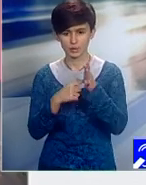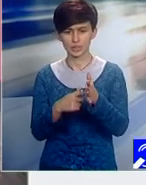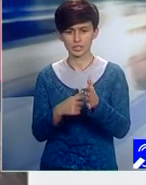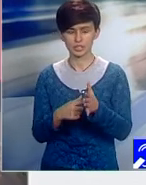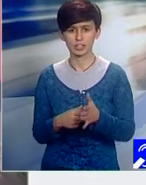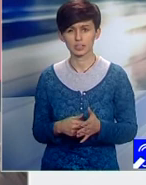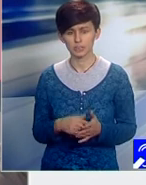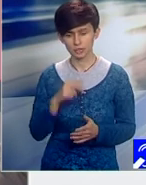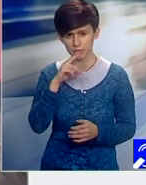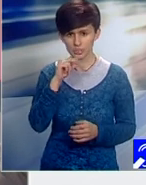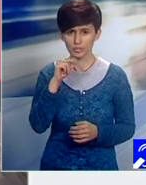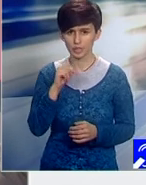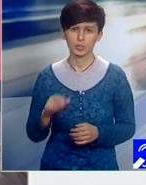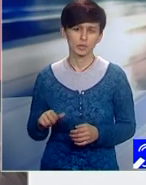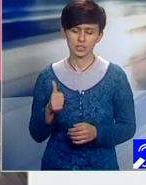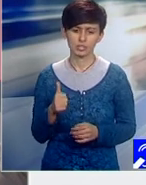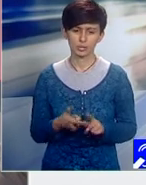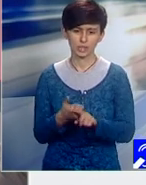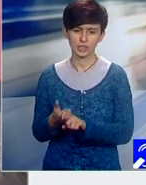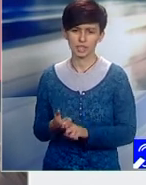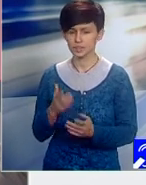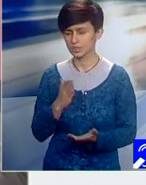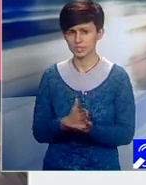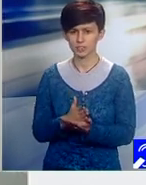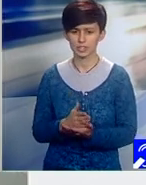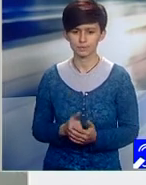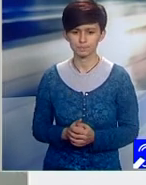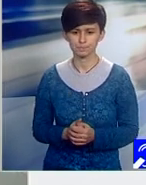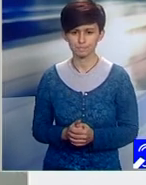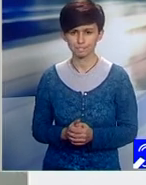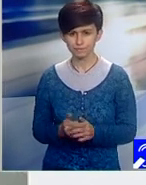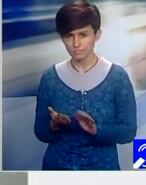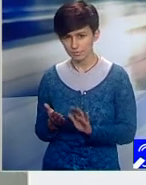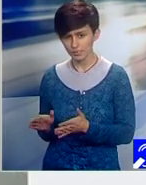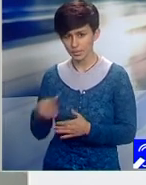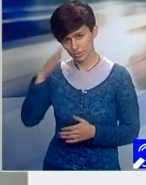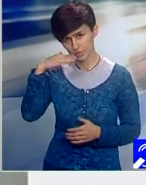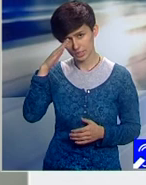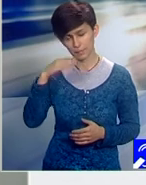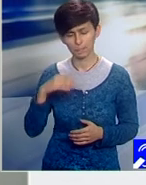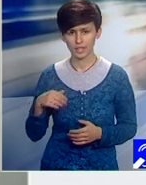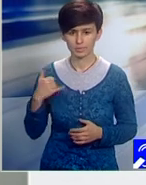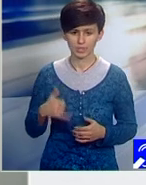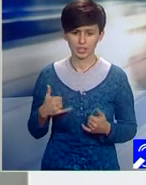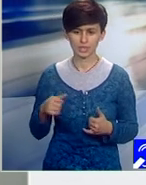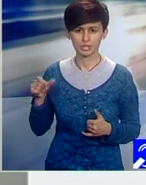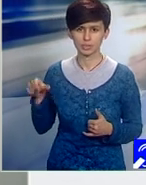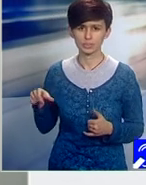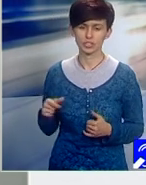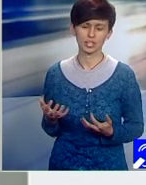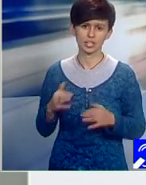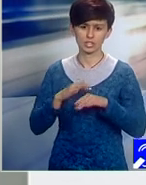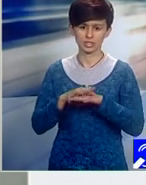asupra prevederilor ei. Începând de astăzi, utilizatorii rețelelor de socializare vor putea semnala